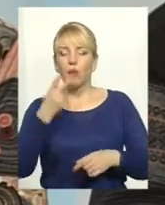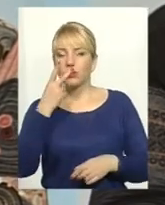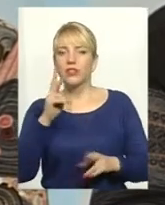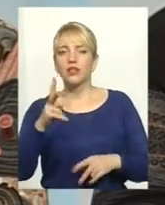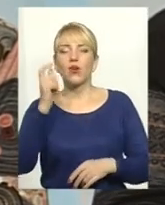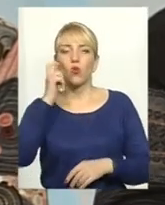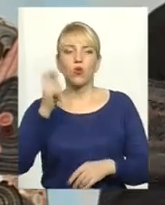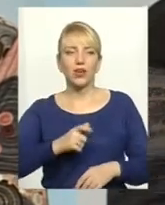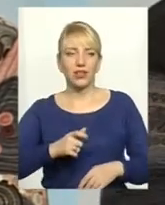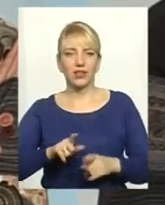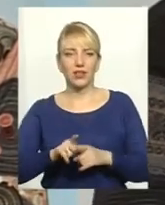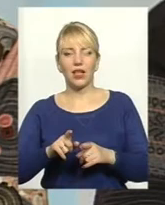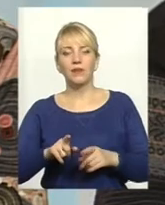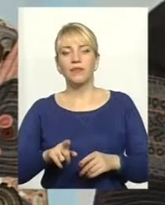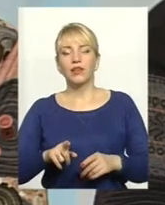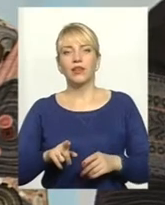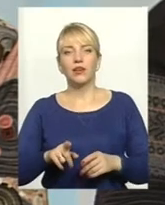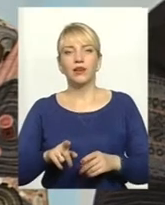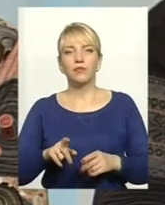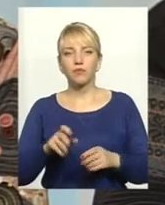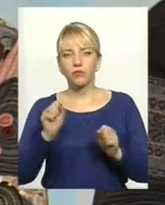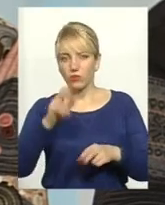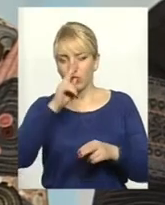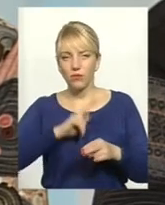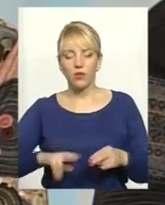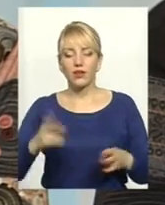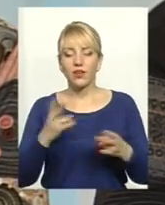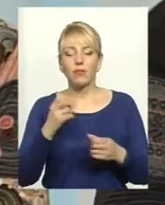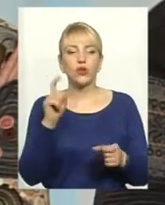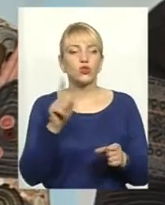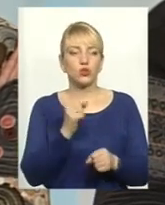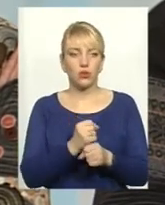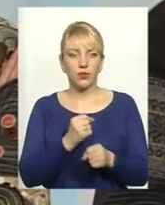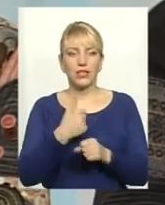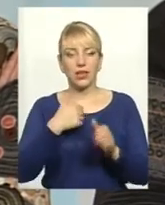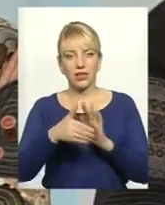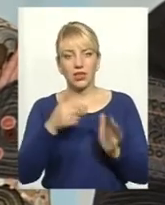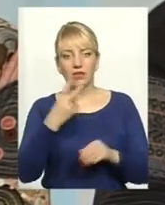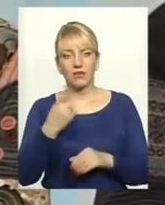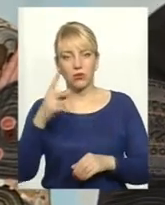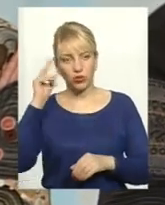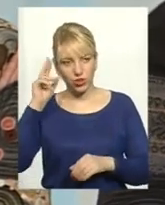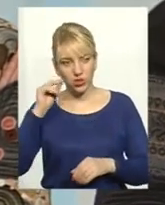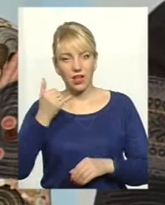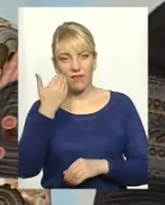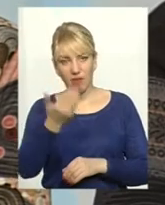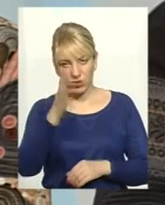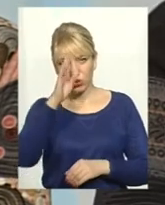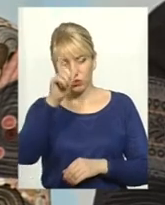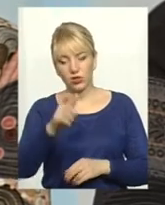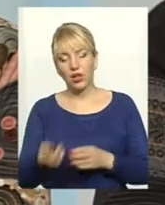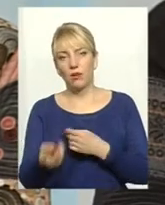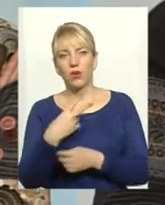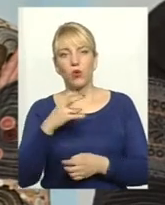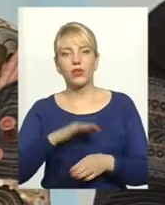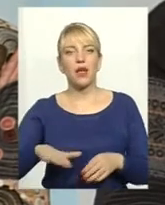Україна, литий стрімголов на рифи, розумієш, що щось треба робити. я знову закликаю 21-го числа, і вас, чоловічно добре, підходьте